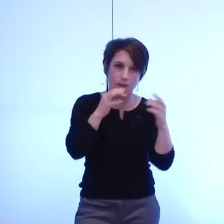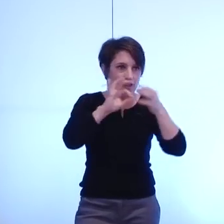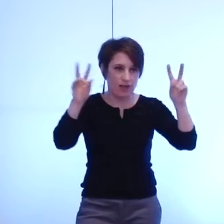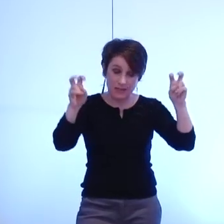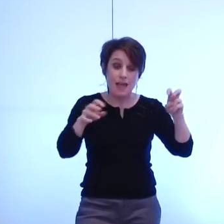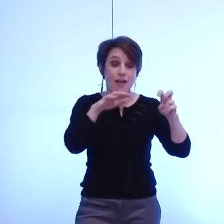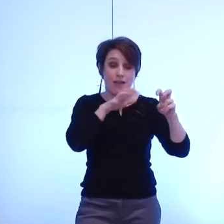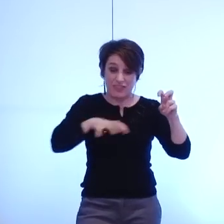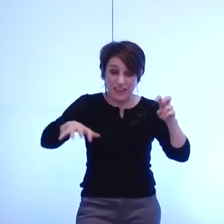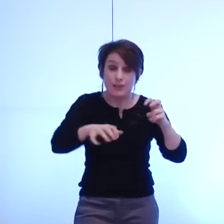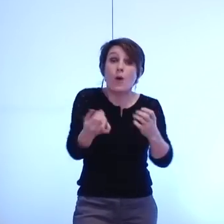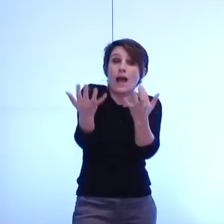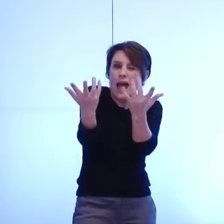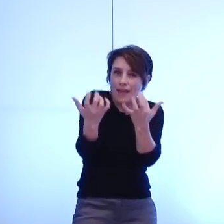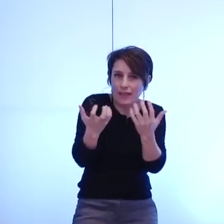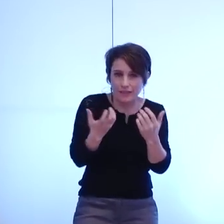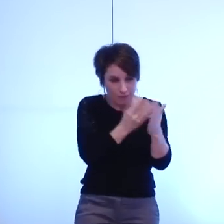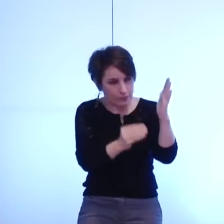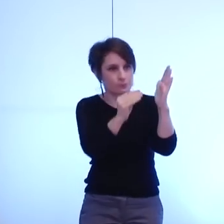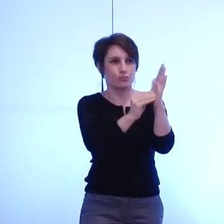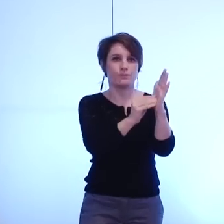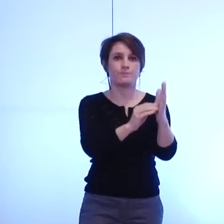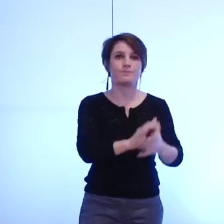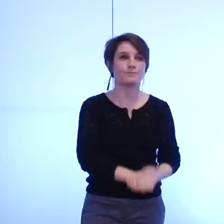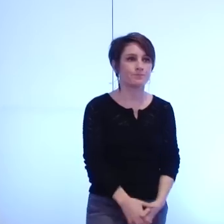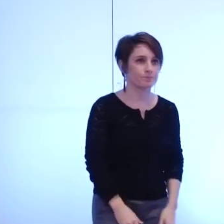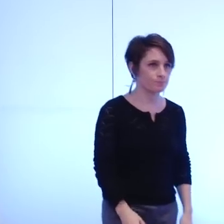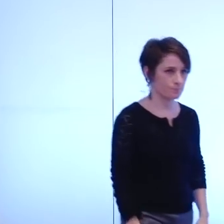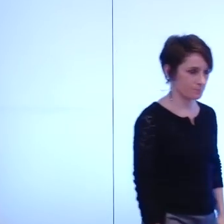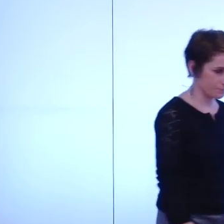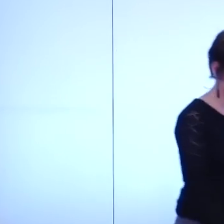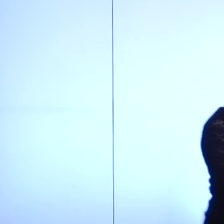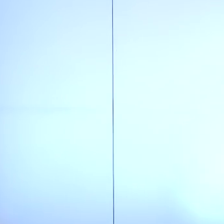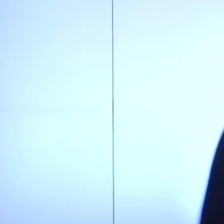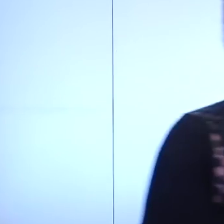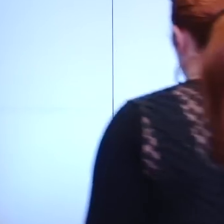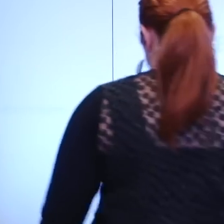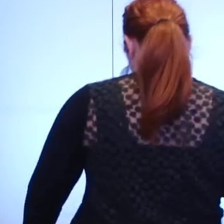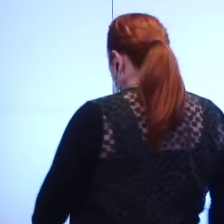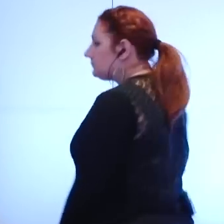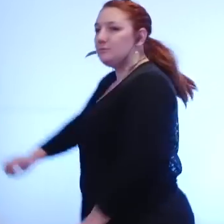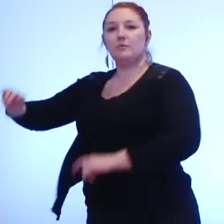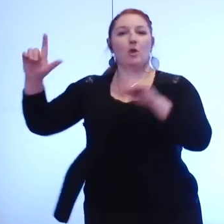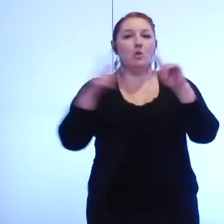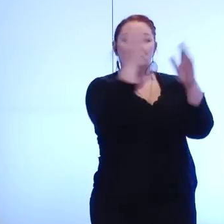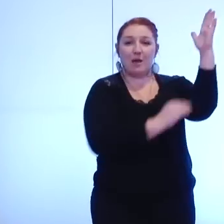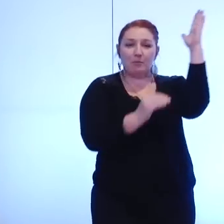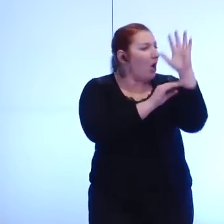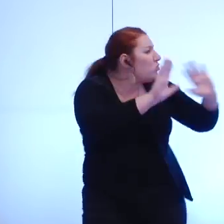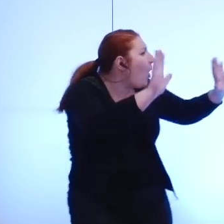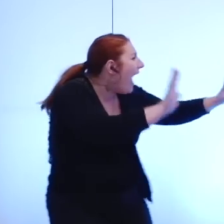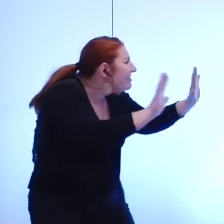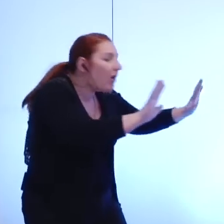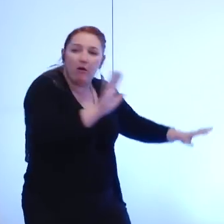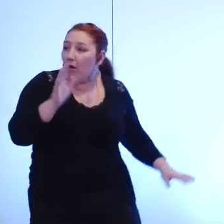la rédaction de la délibération deuxième amendement non alors on attend bon alors